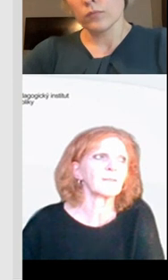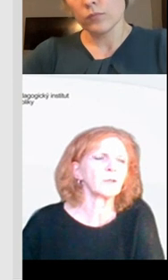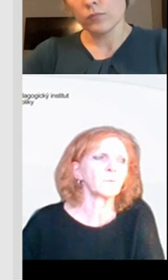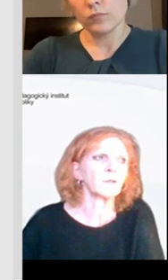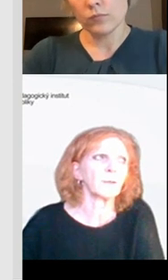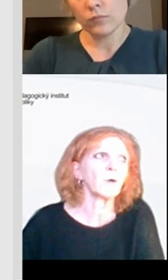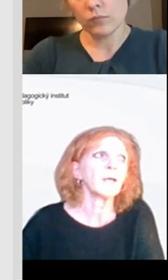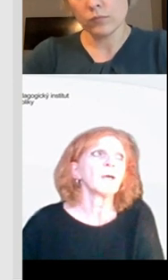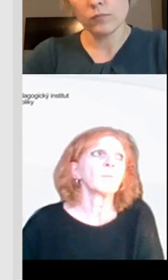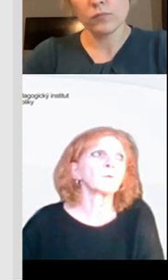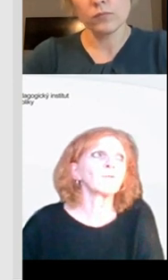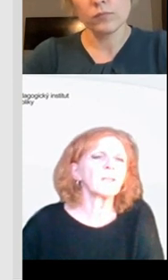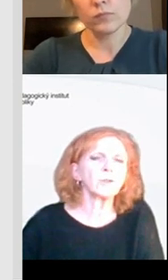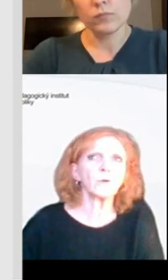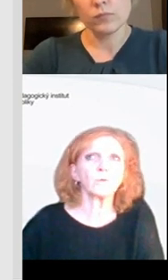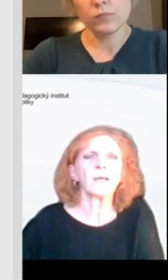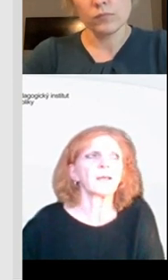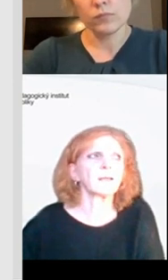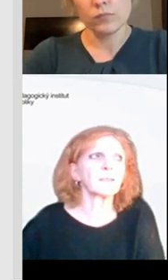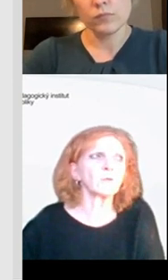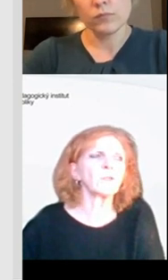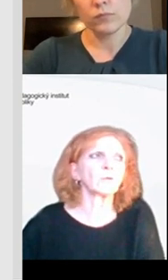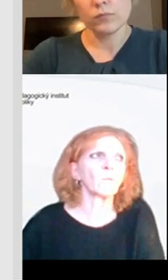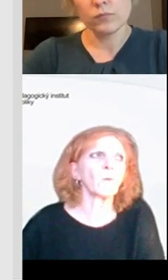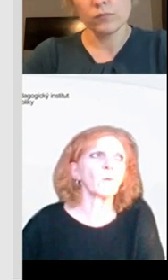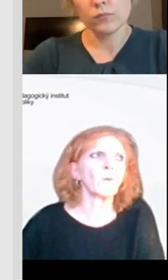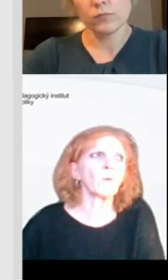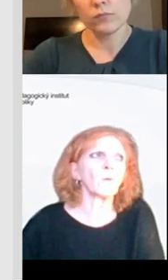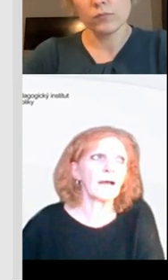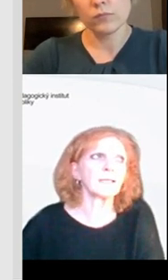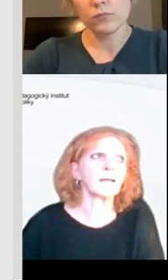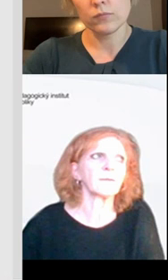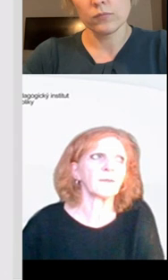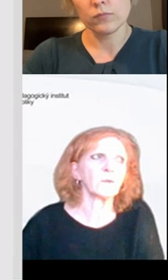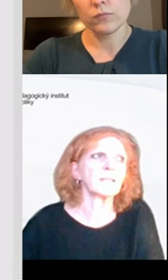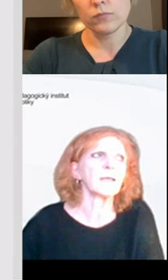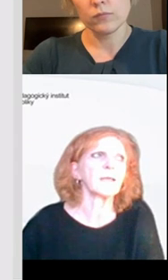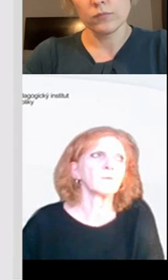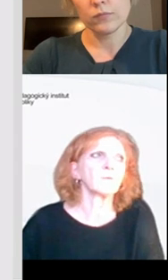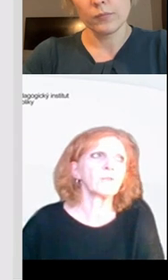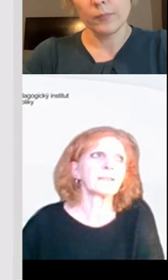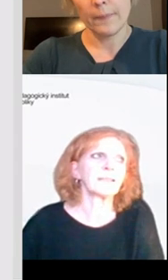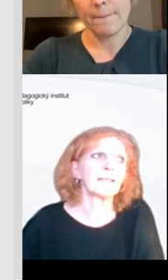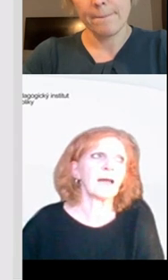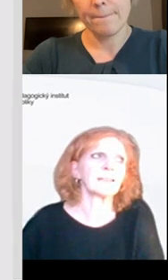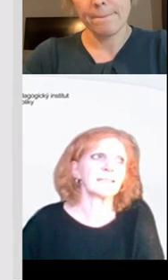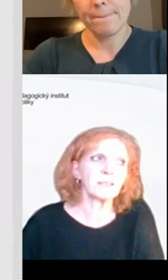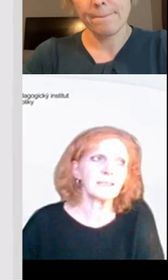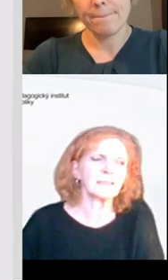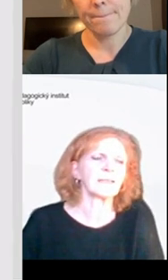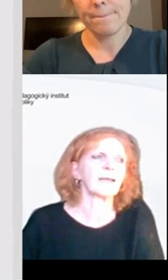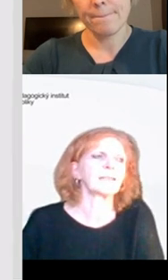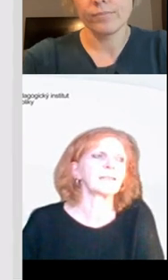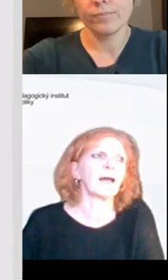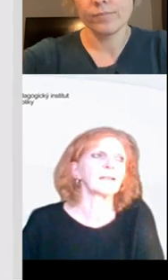rámcového vzdělávacího programu, protože většinou směřují k tomu, aby žák dokázal ve výuce využívat digitální